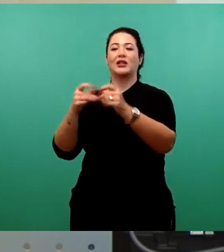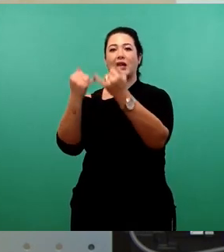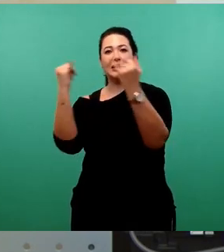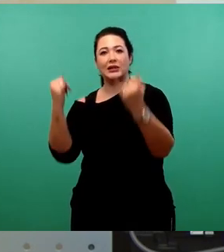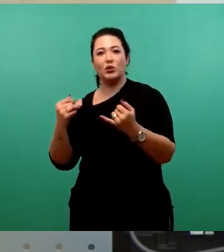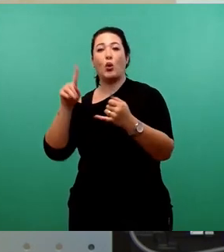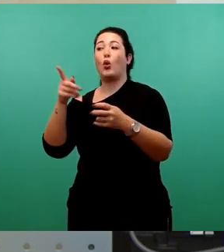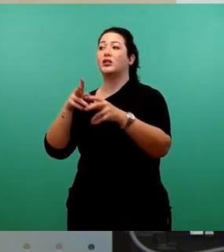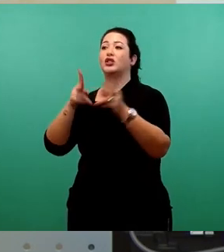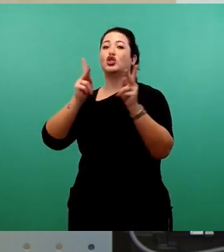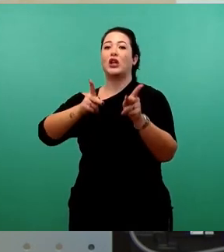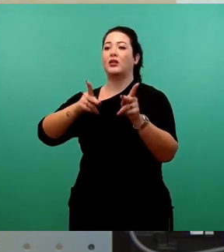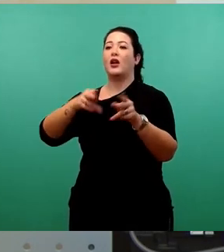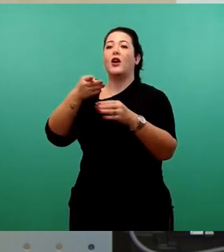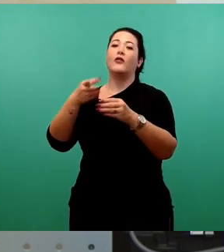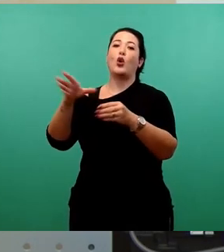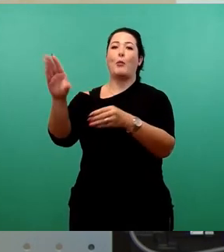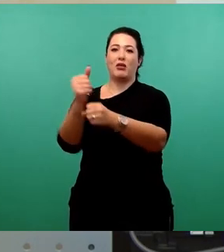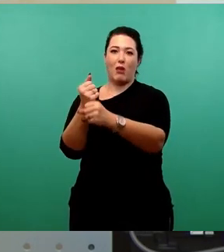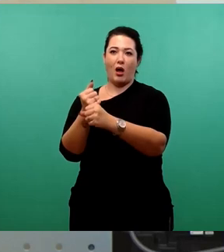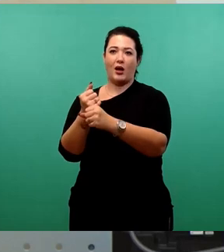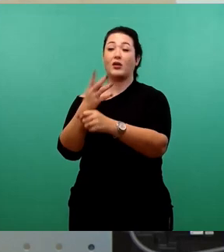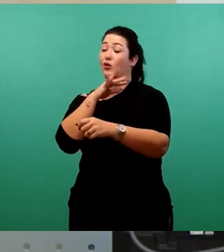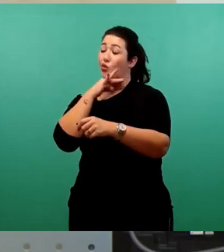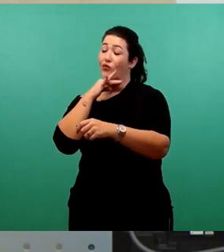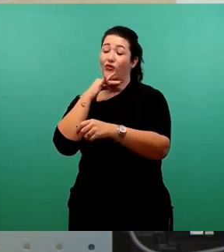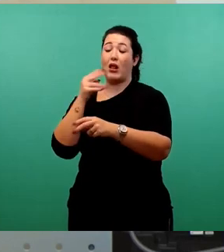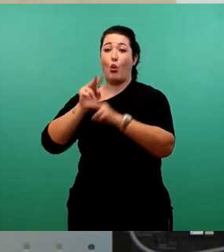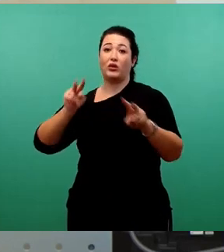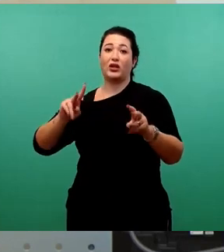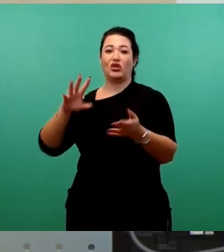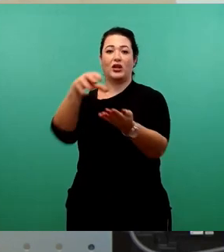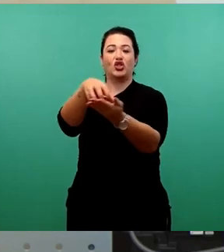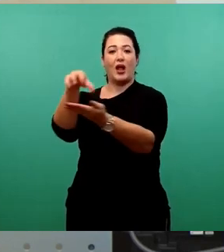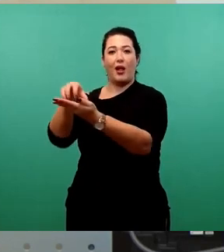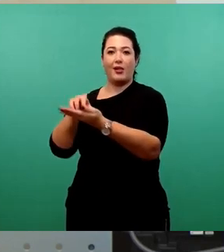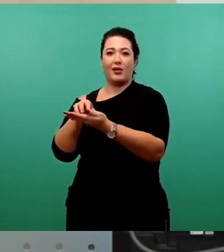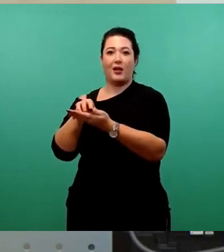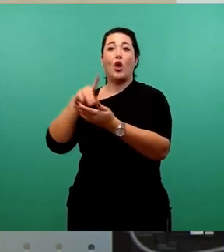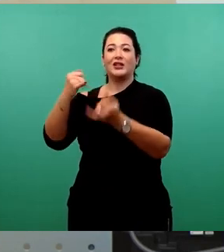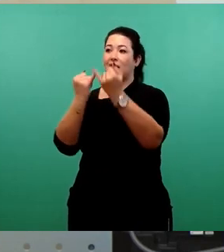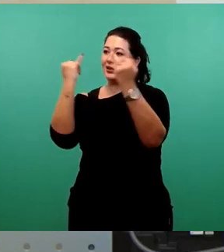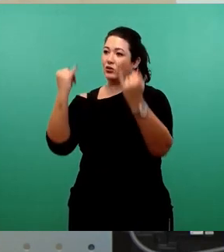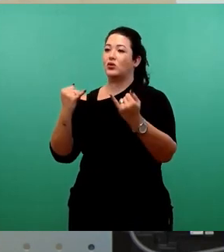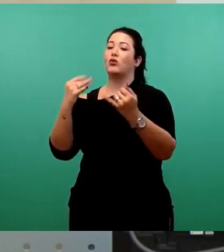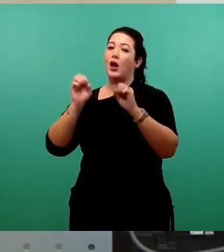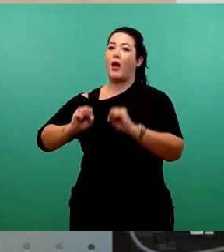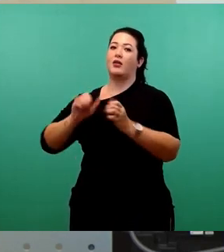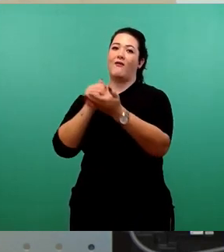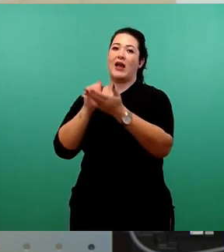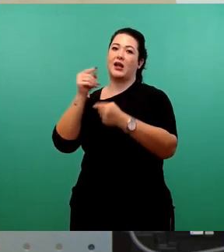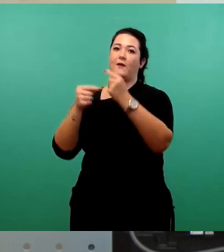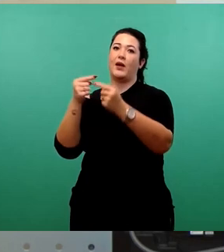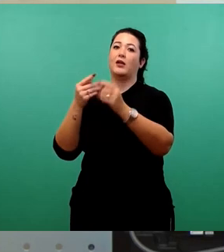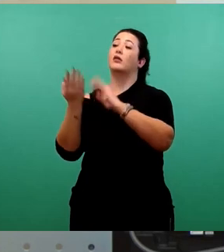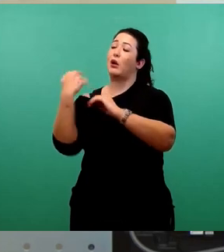Beteiligungen, für die ich zuständig war, an ganz unterschiedlichen Stellen. Um die Institutionen weiterzuentwickeln, auch durch die Krisen